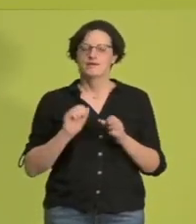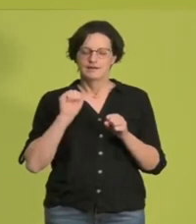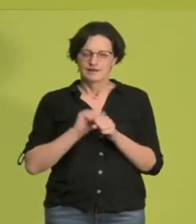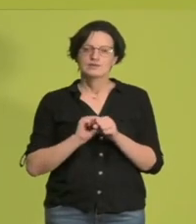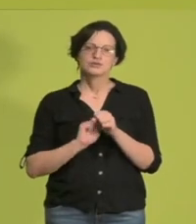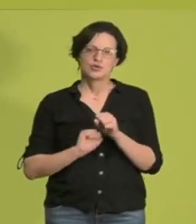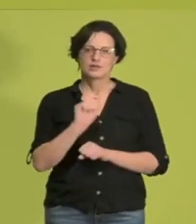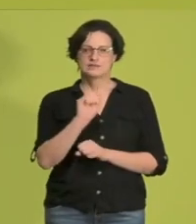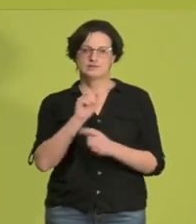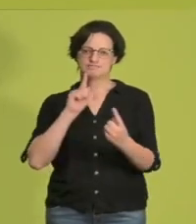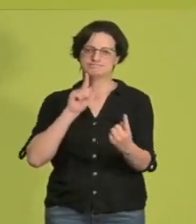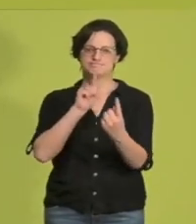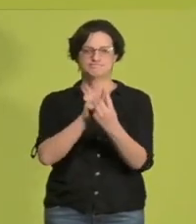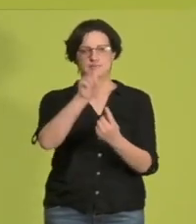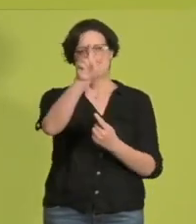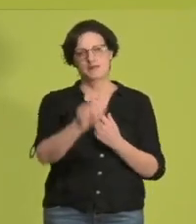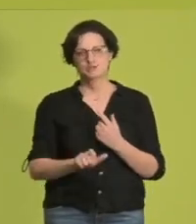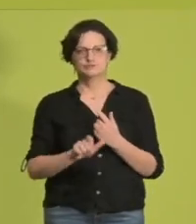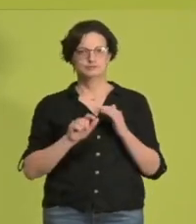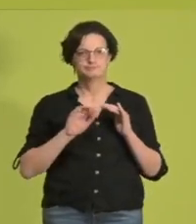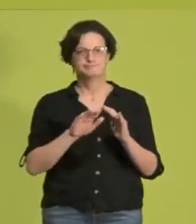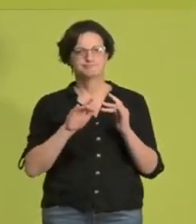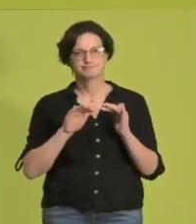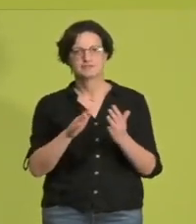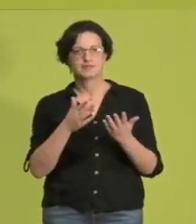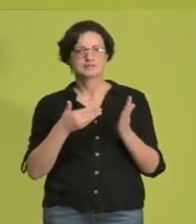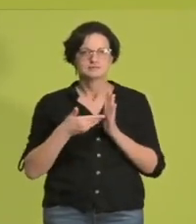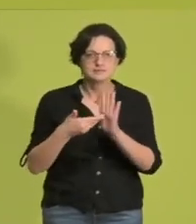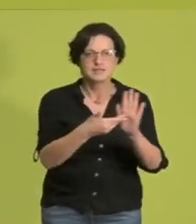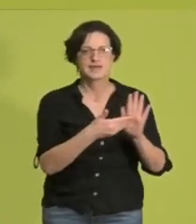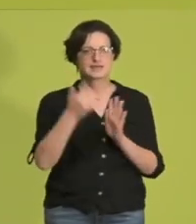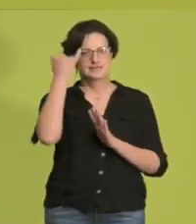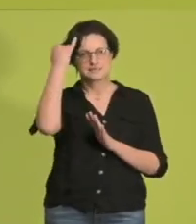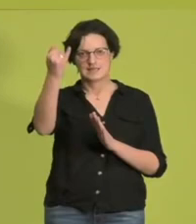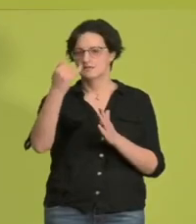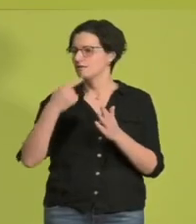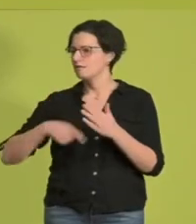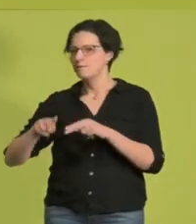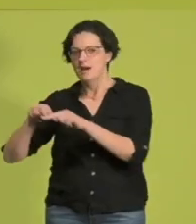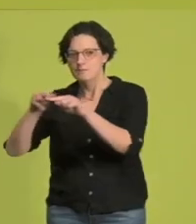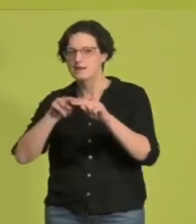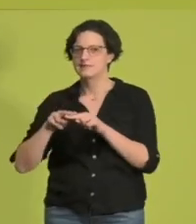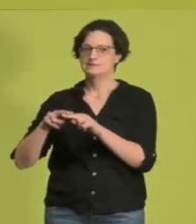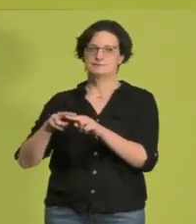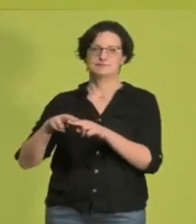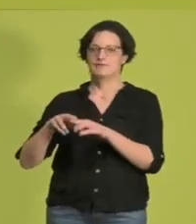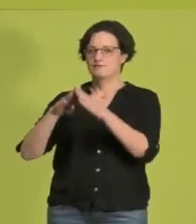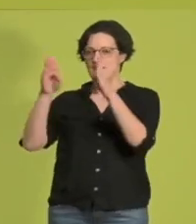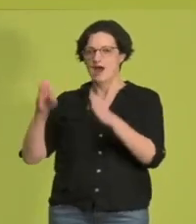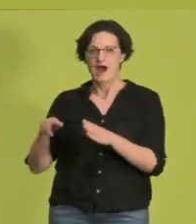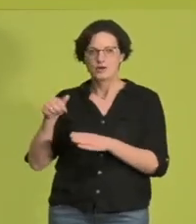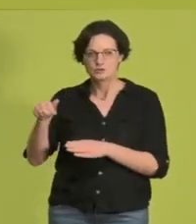Menschen von unseren Ideen zu überzeugen, auf den Marktplätzen, an den Haustüren und in den Kneipen des schönsten